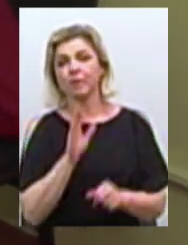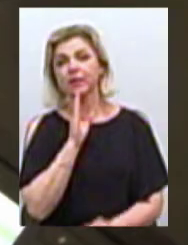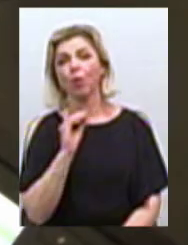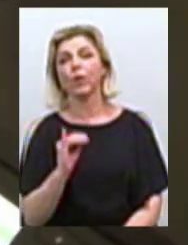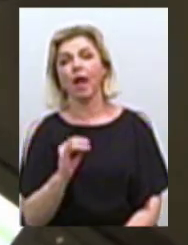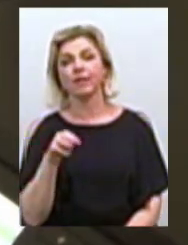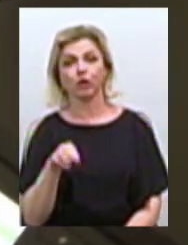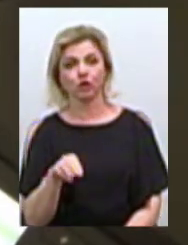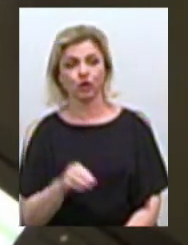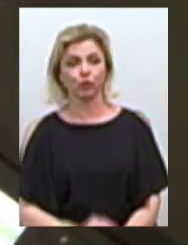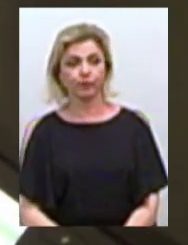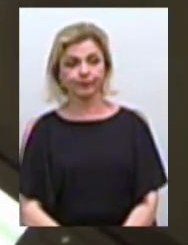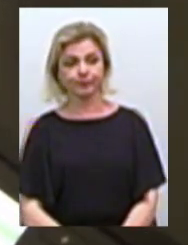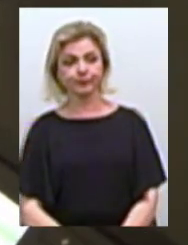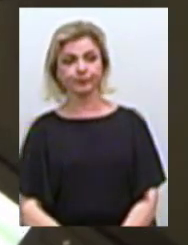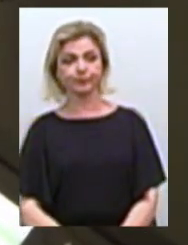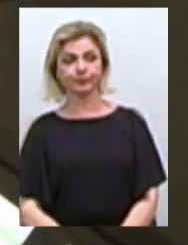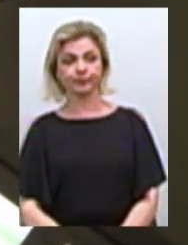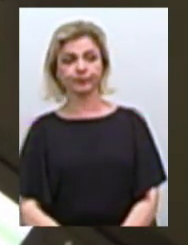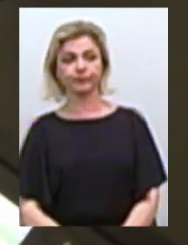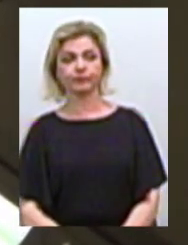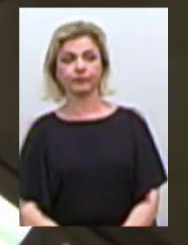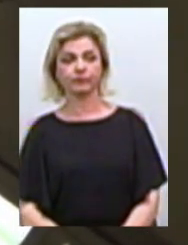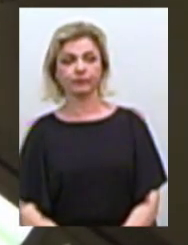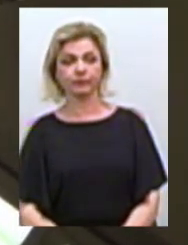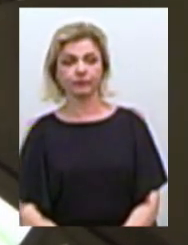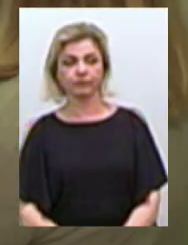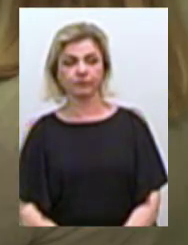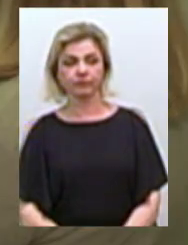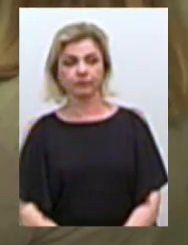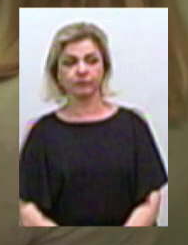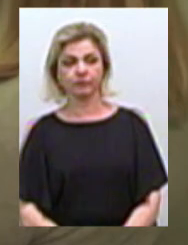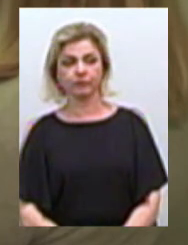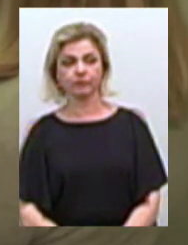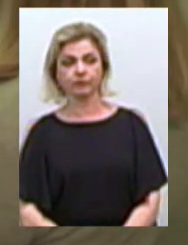Багато цю сторону ще і ще